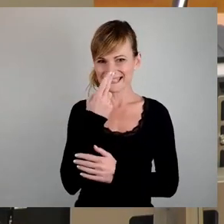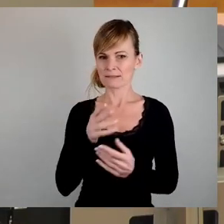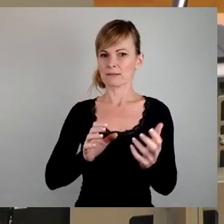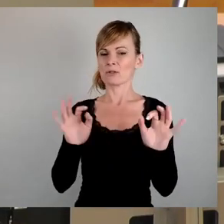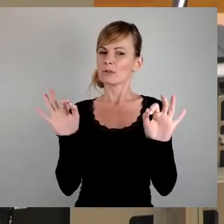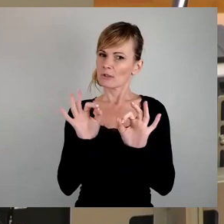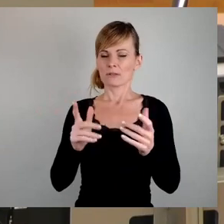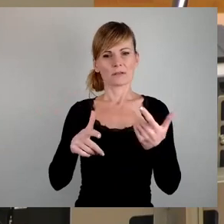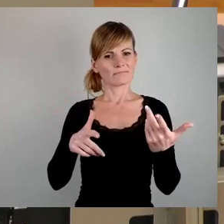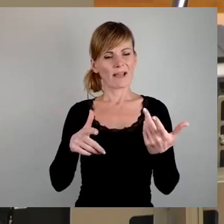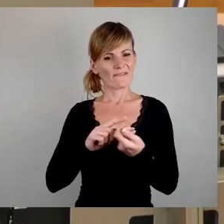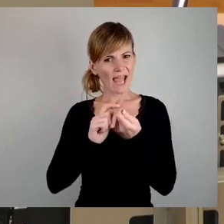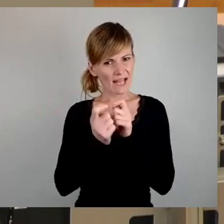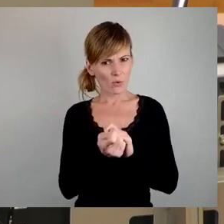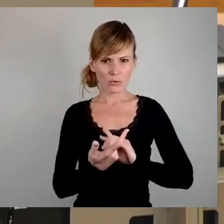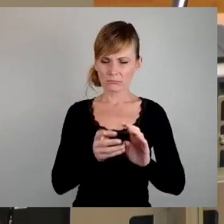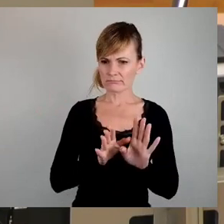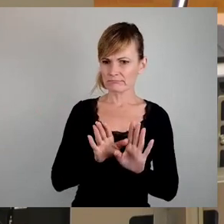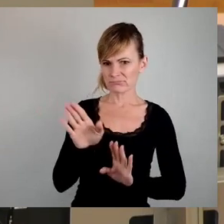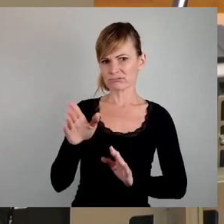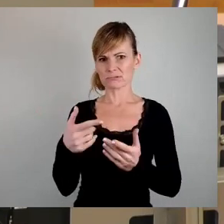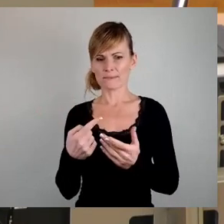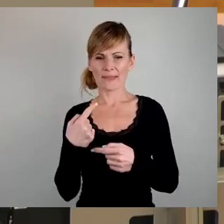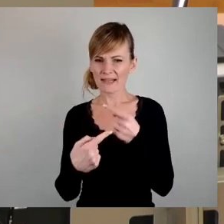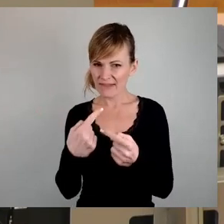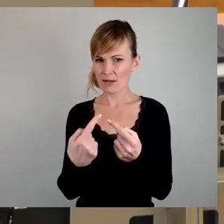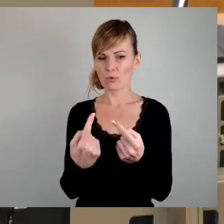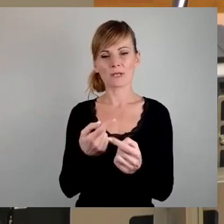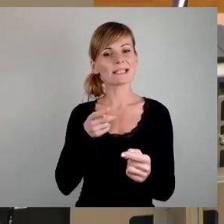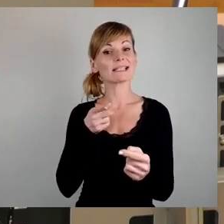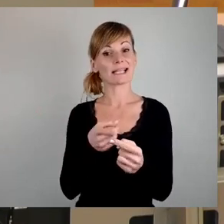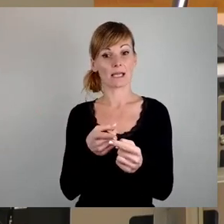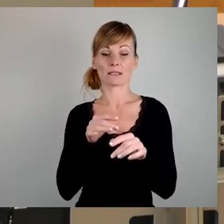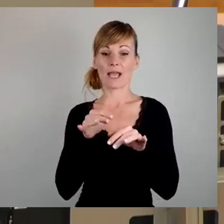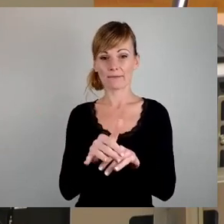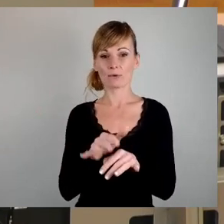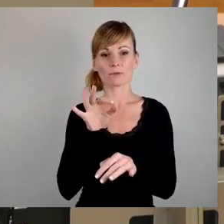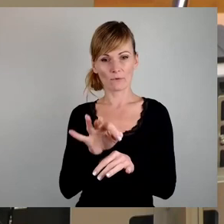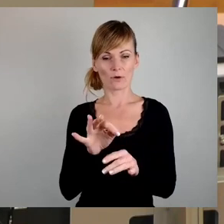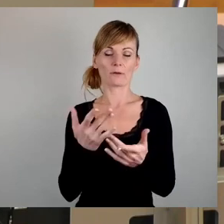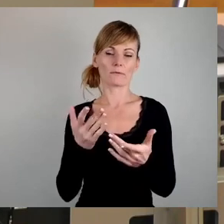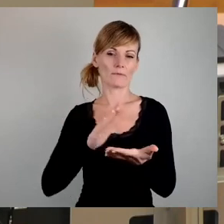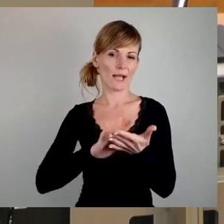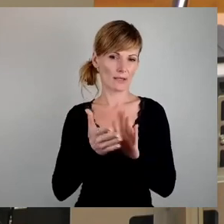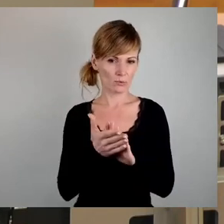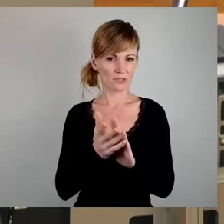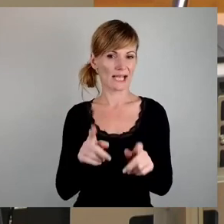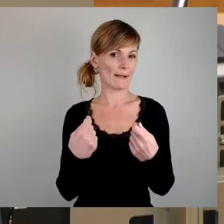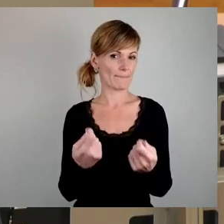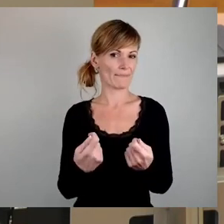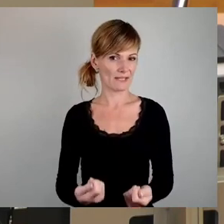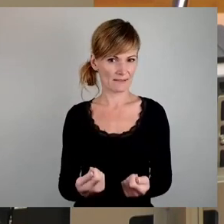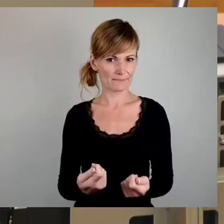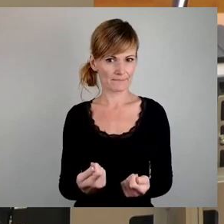Entwicklungen, die direkt Einfluss auf das Verhandlungsergebnis hatten. Eine sehr dynamische